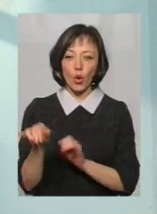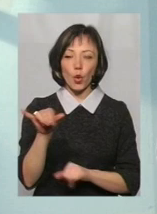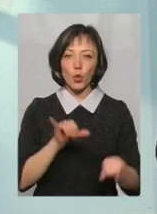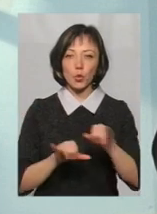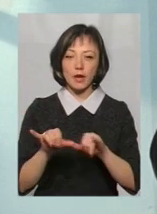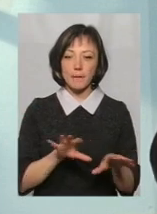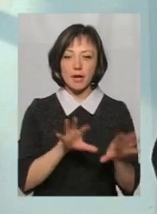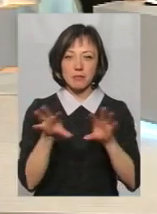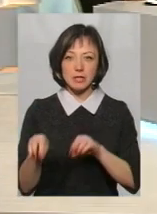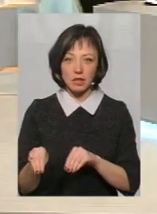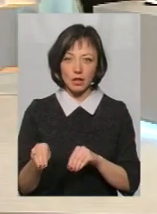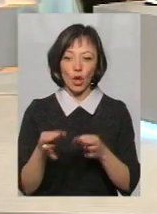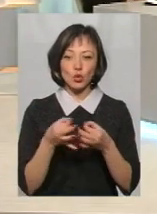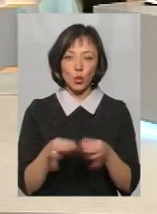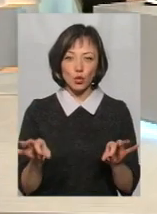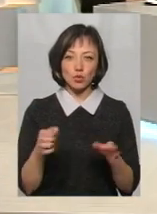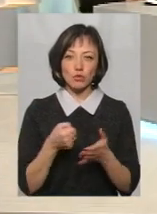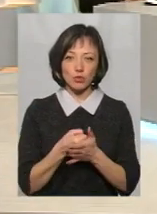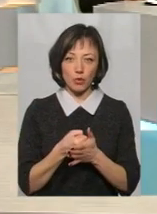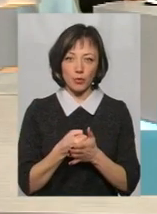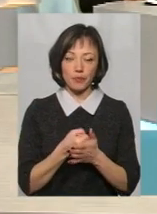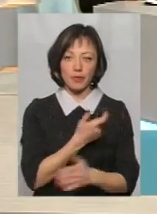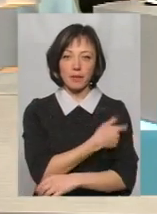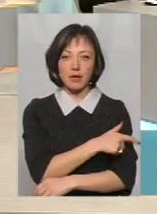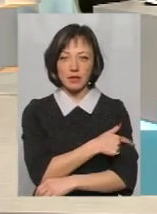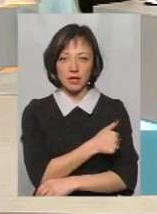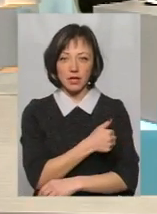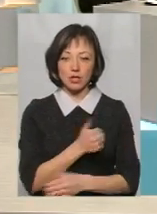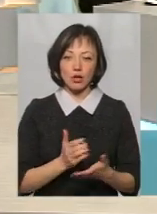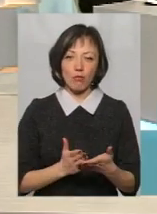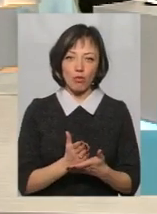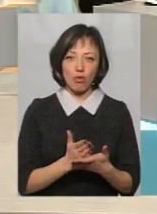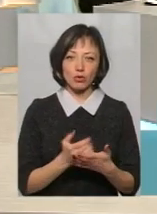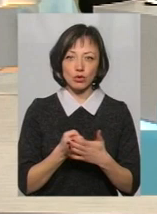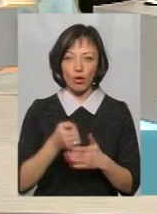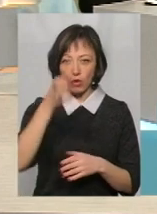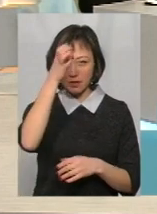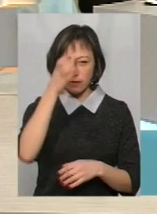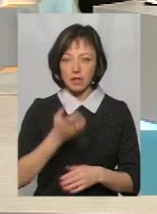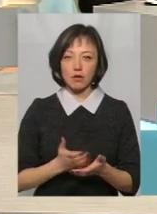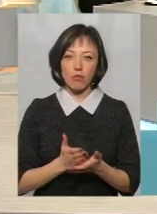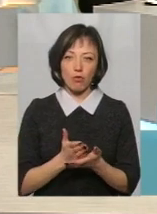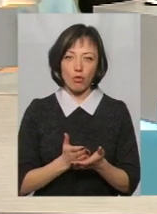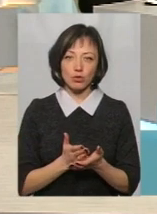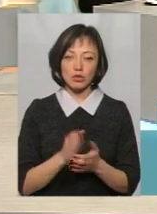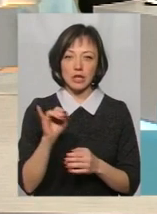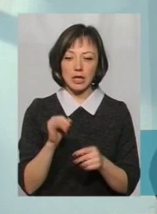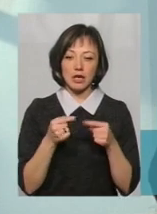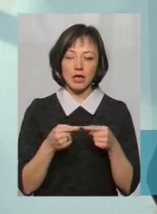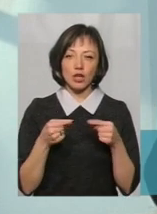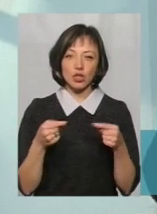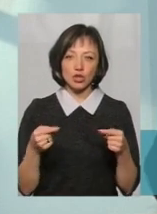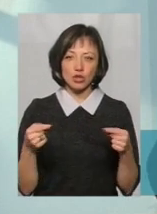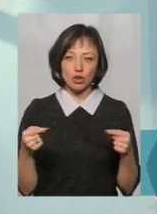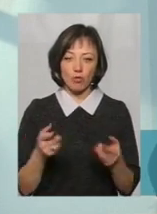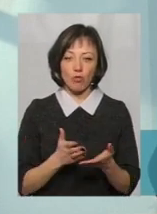перемістились, доступ до медичних послуг, до освітніх послуг, ну і ряду інших